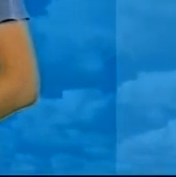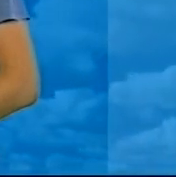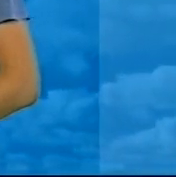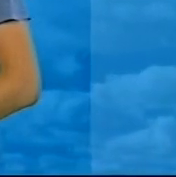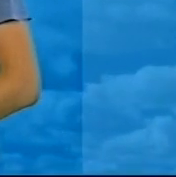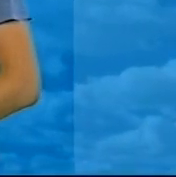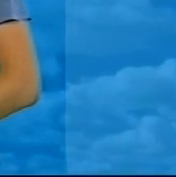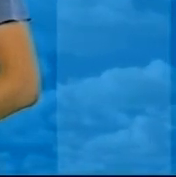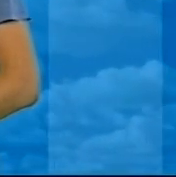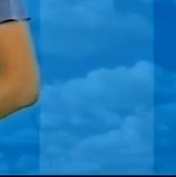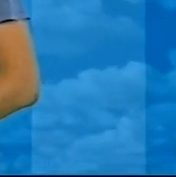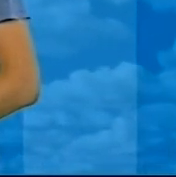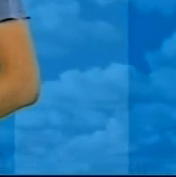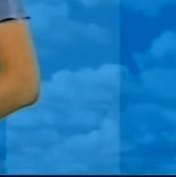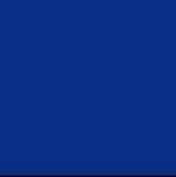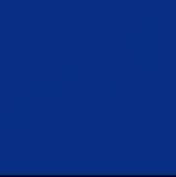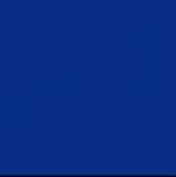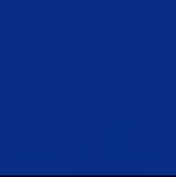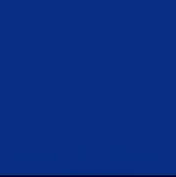згодом в ефірі ЮА Кропивницький.